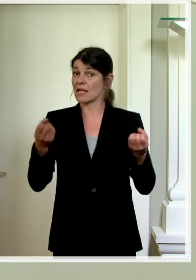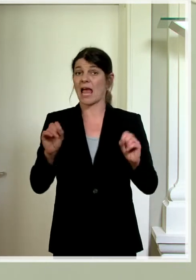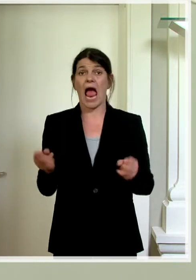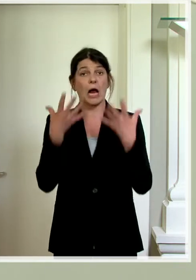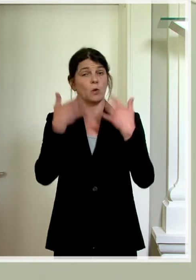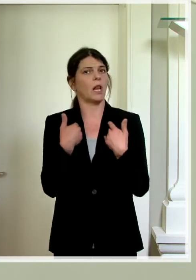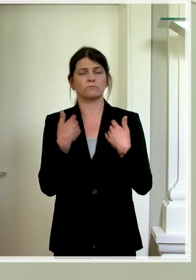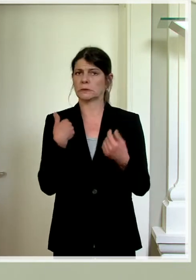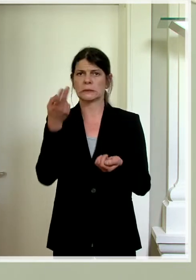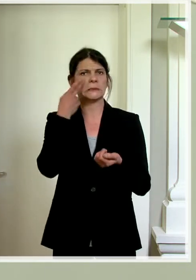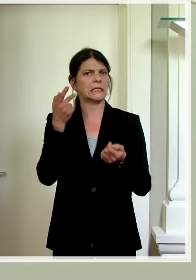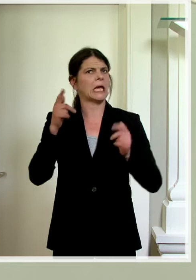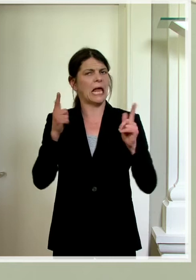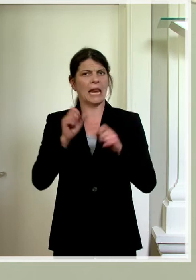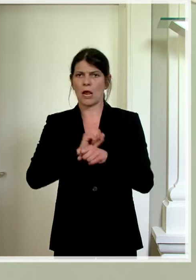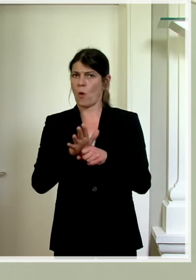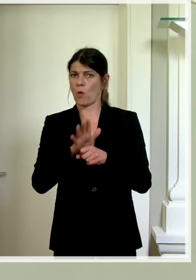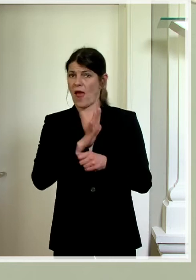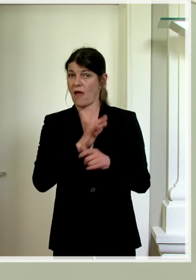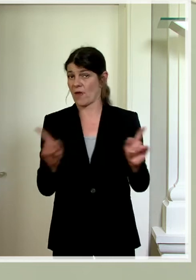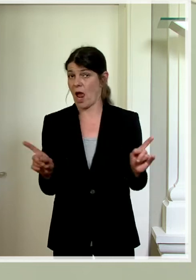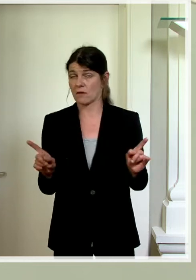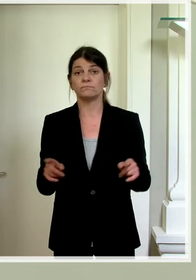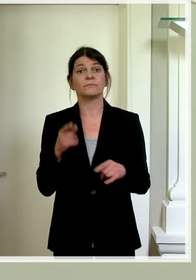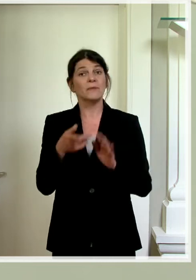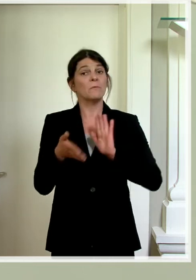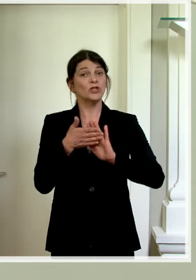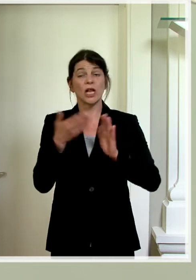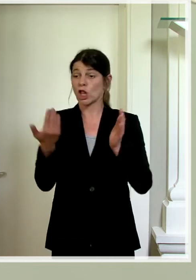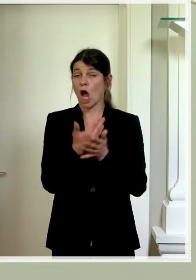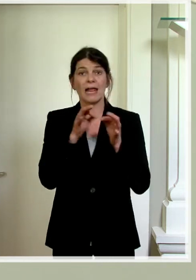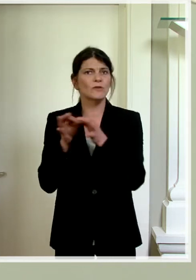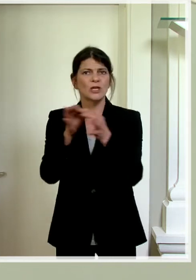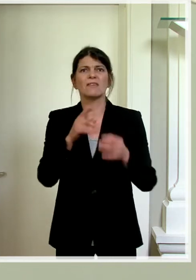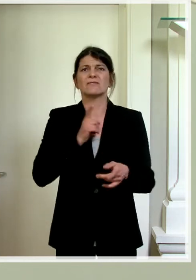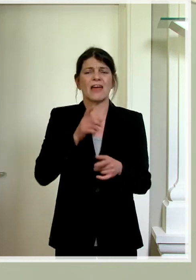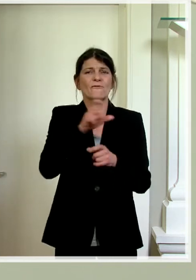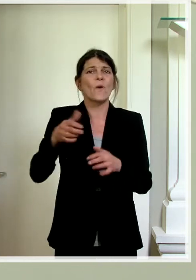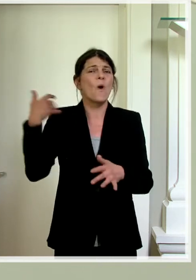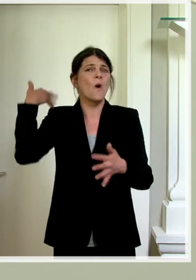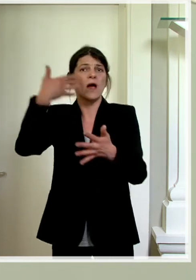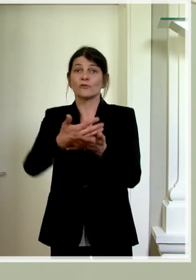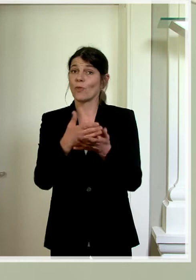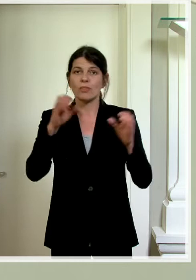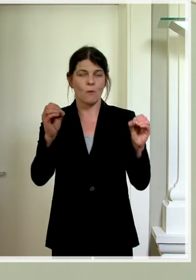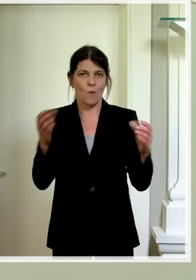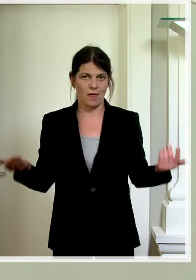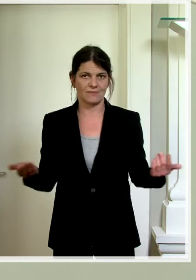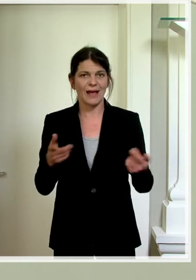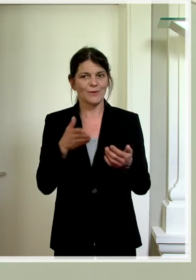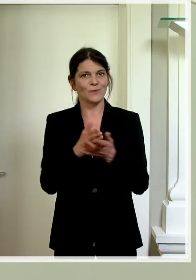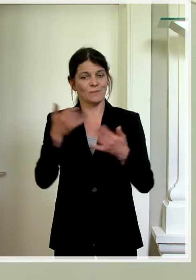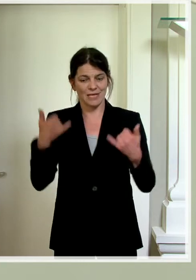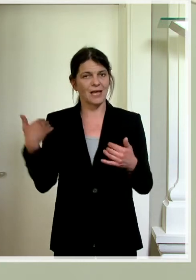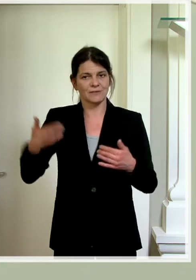sehen wir keine Corona-Gefahr. Die Zahl der bestätigten Nauinfektionen ist seit Wochen null und hat sich durch die bisherigen